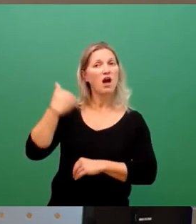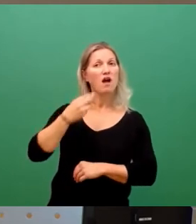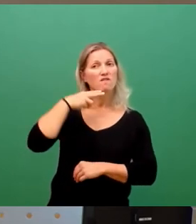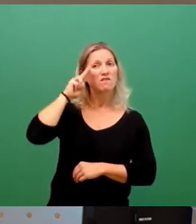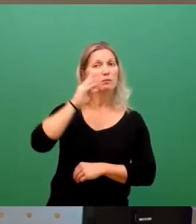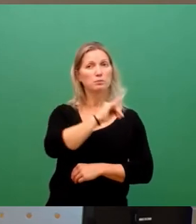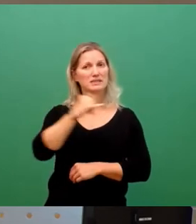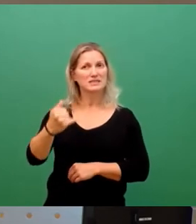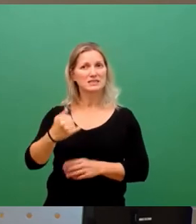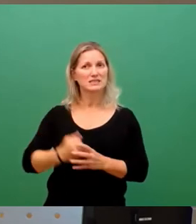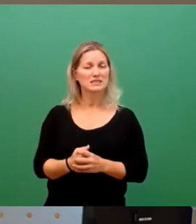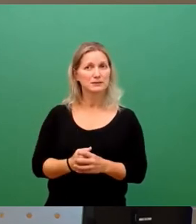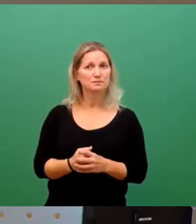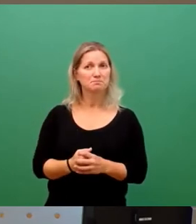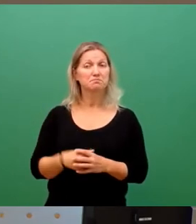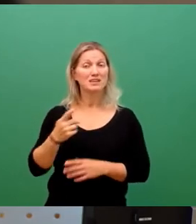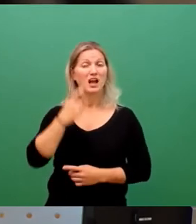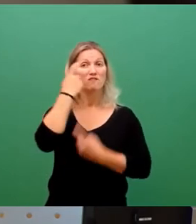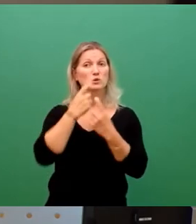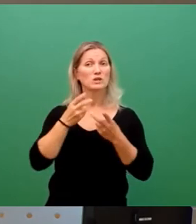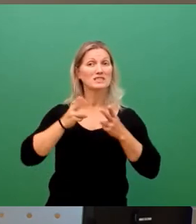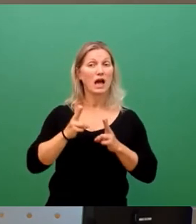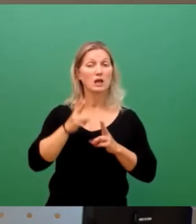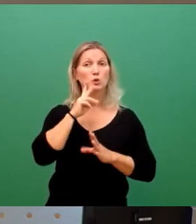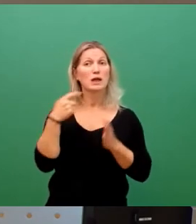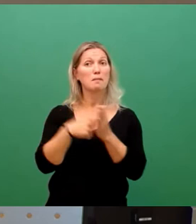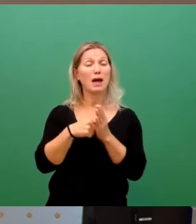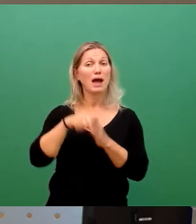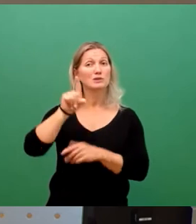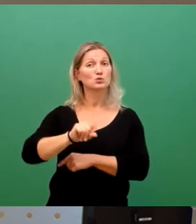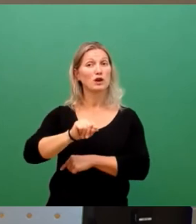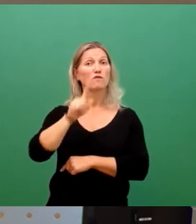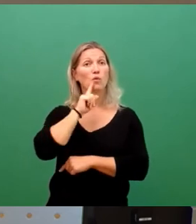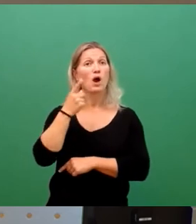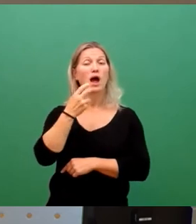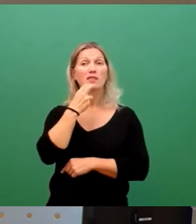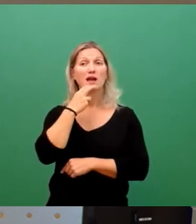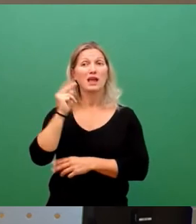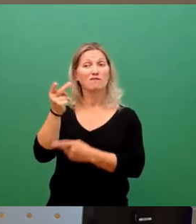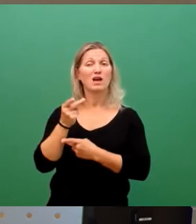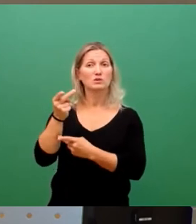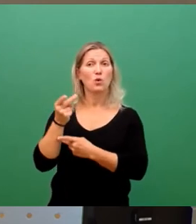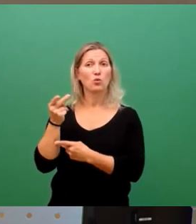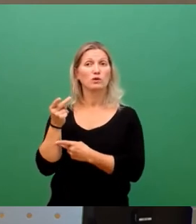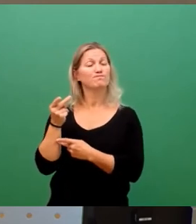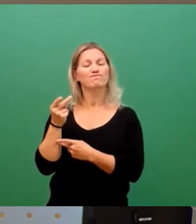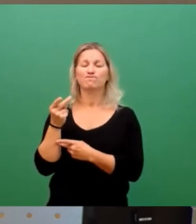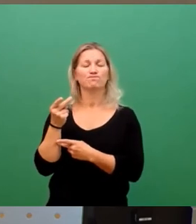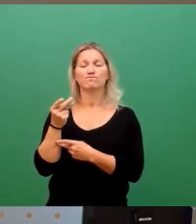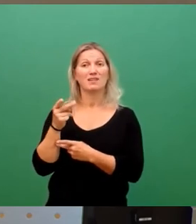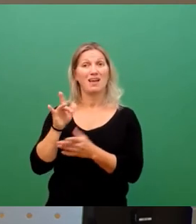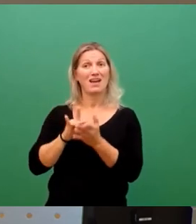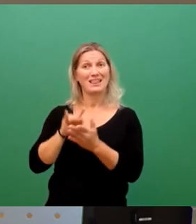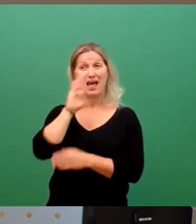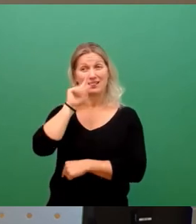Erstens, Versorgungssicherheit und Preisgünstigkeit der Energieversorgung ist auf der Basis von Erdgas nicht gewährleistet.